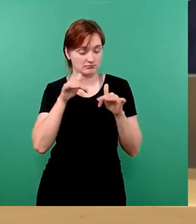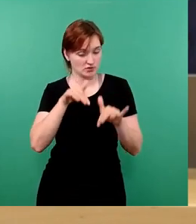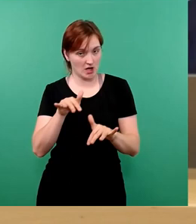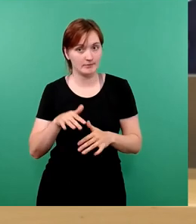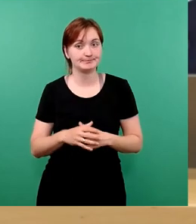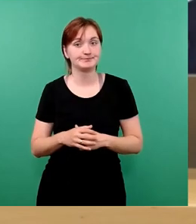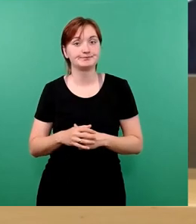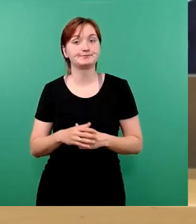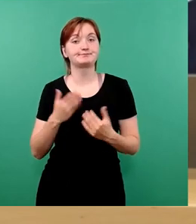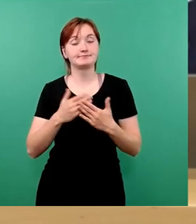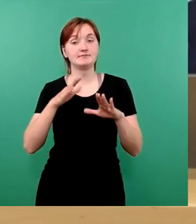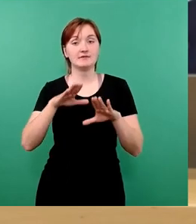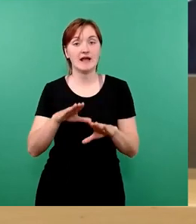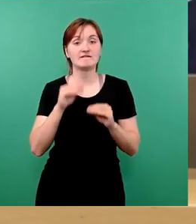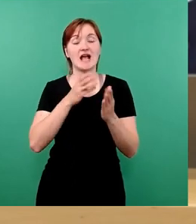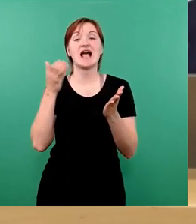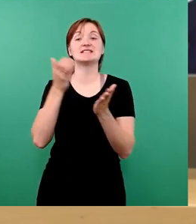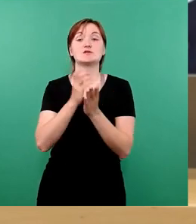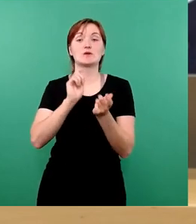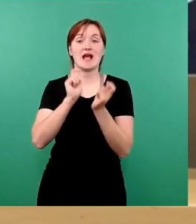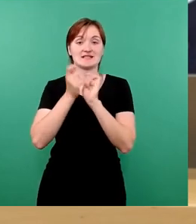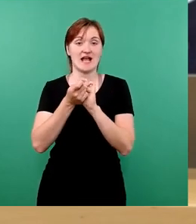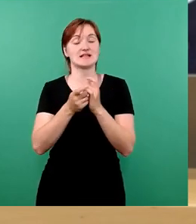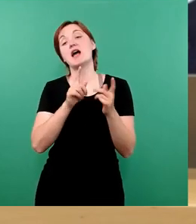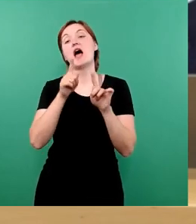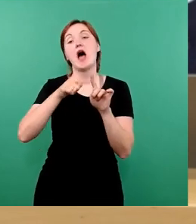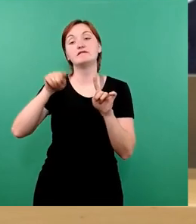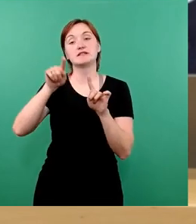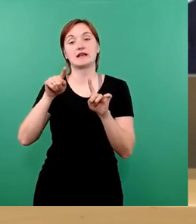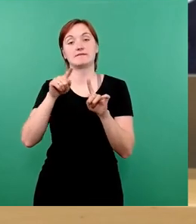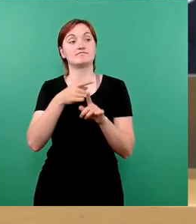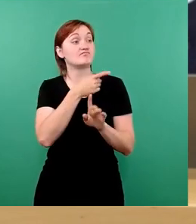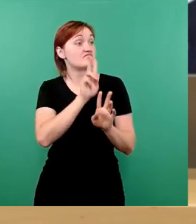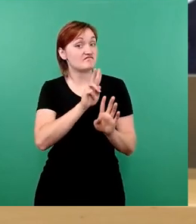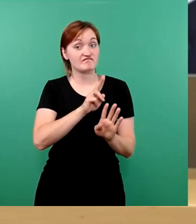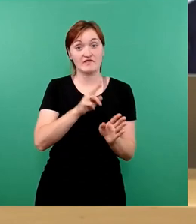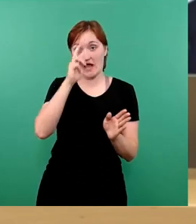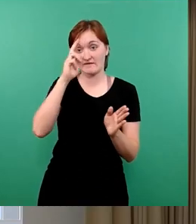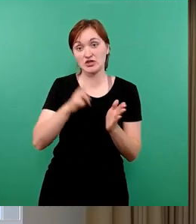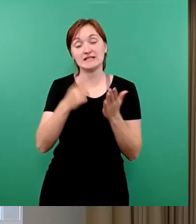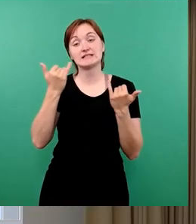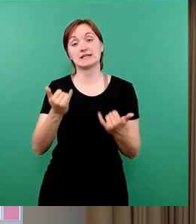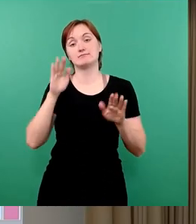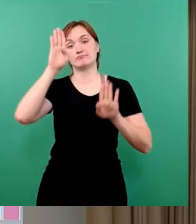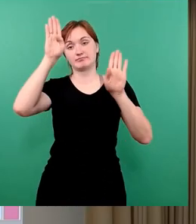Deswegen beginne ich mal mit dem Ersetzungsantrag AfD. Wer dem zustimmen möchte, den bitte ich jetzt um das Stimmzeichen.